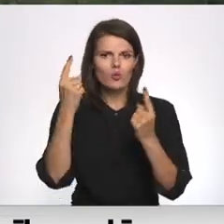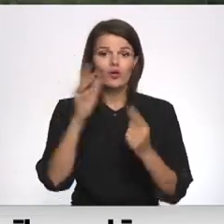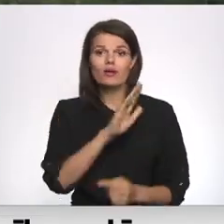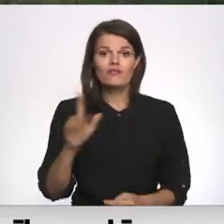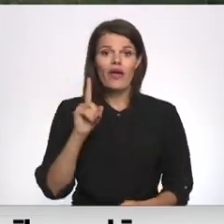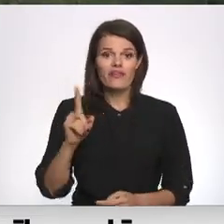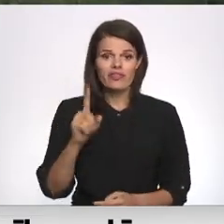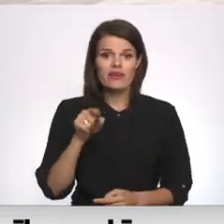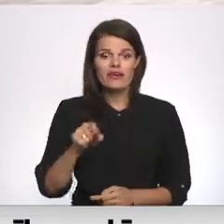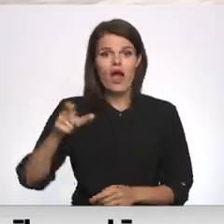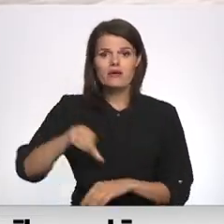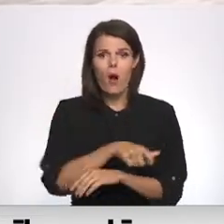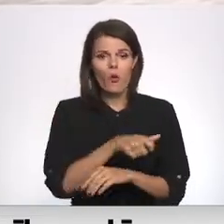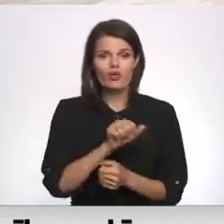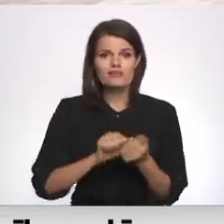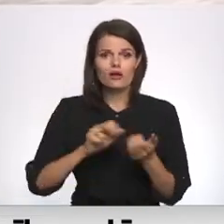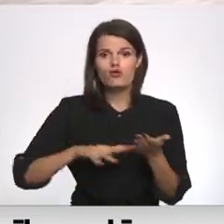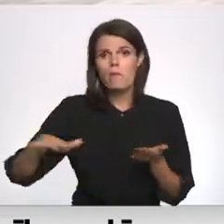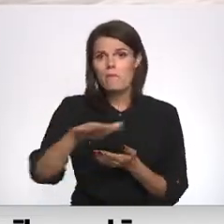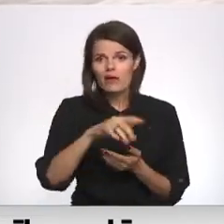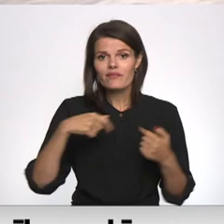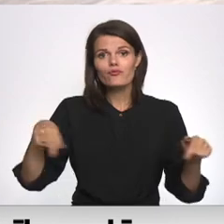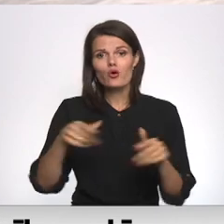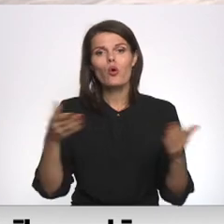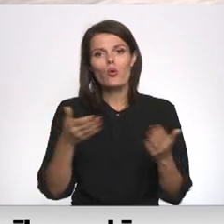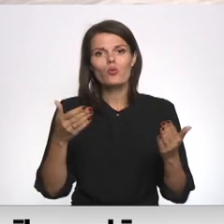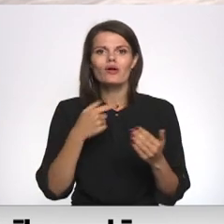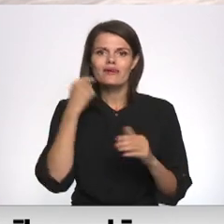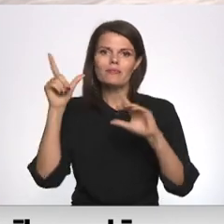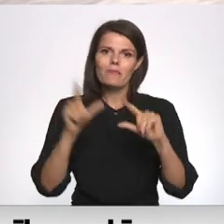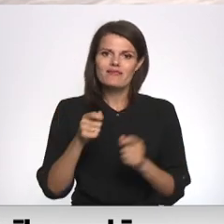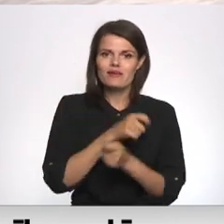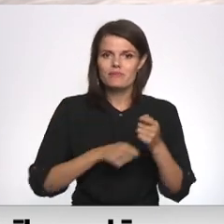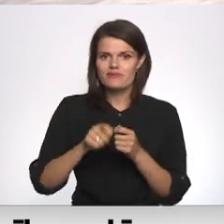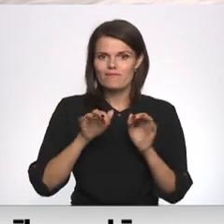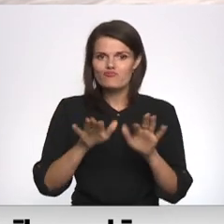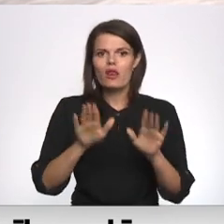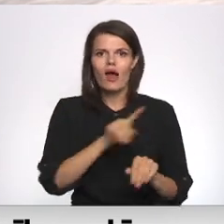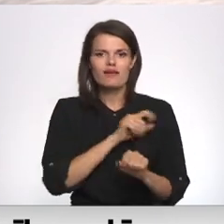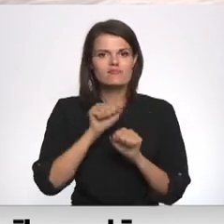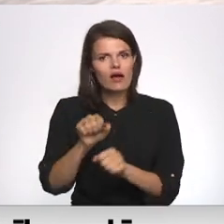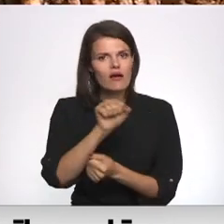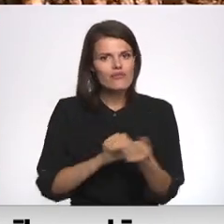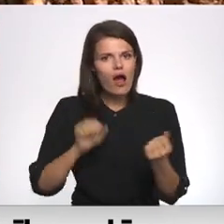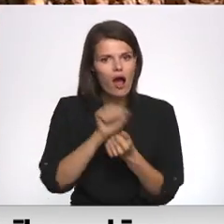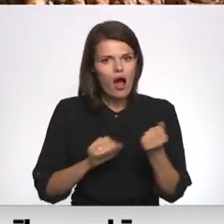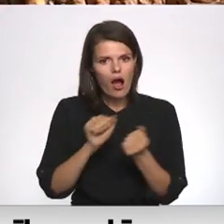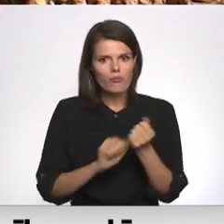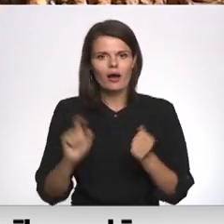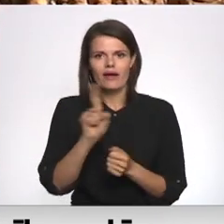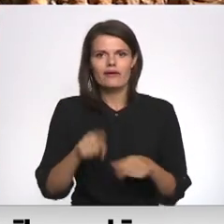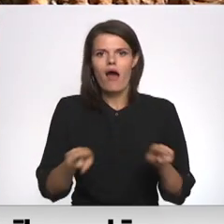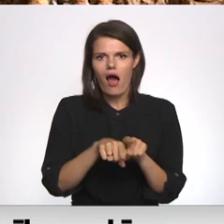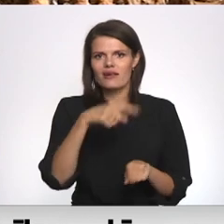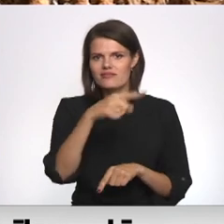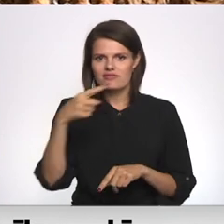gaujas nacionālajā parkā. Teritorijas, kur vēlams ierobežot sēmniecisko darbību, lai sargātu dabas vērtības, atrodas arī